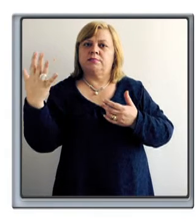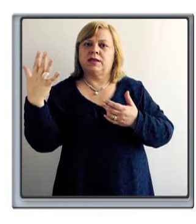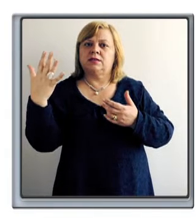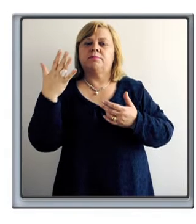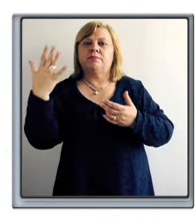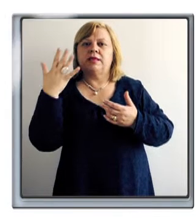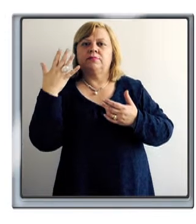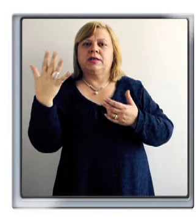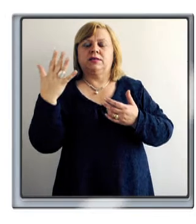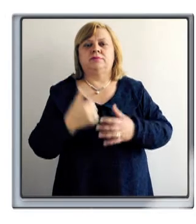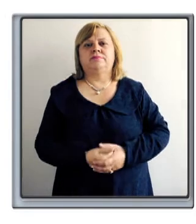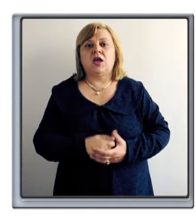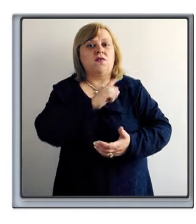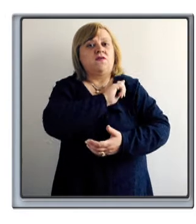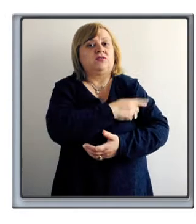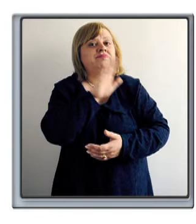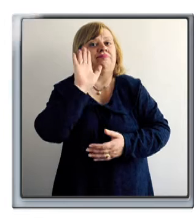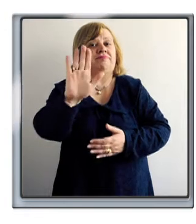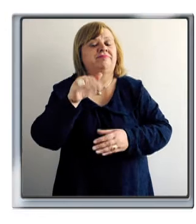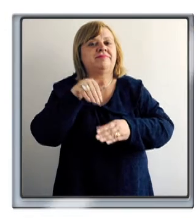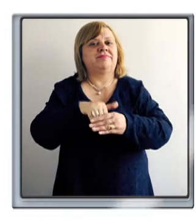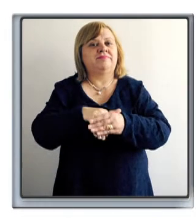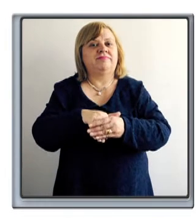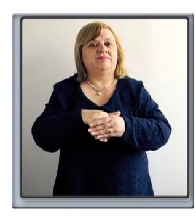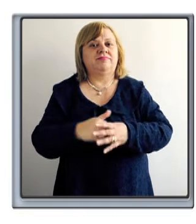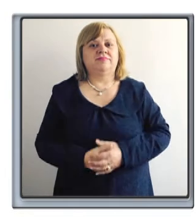Snaga je u vašim rukama, glasajte!